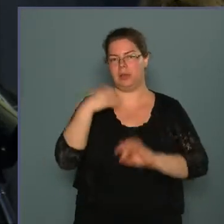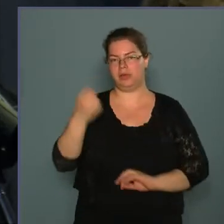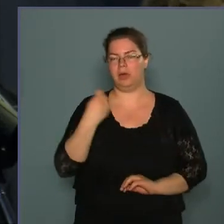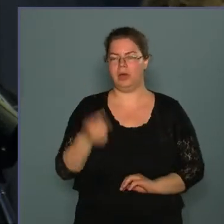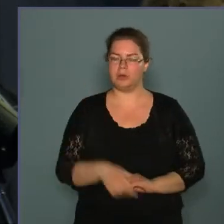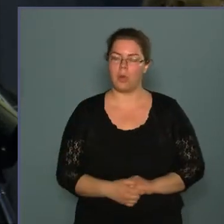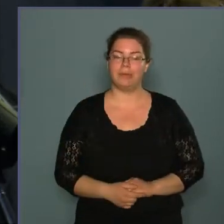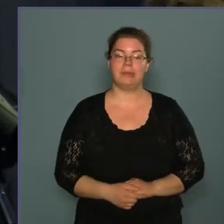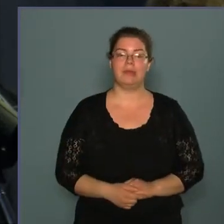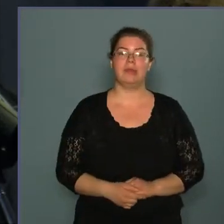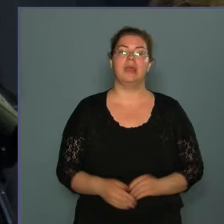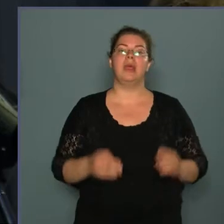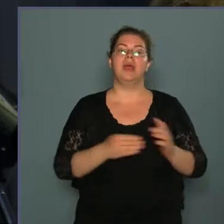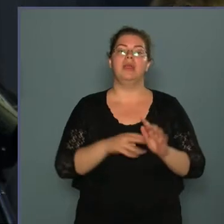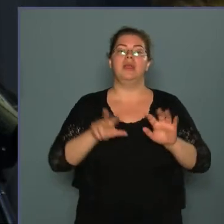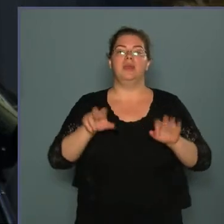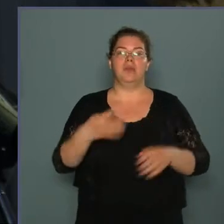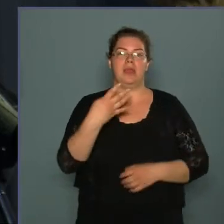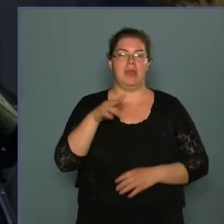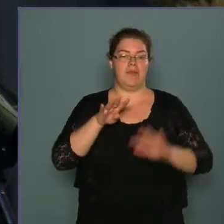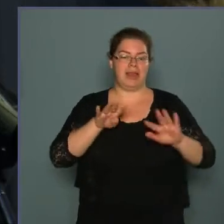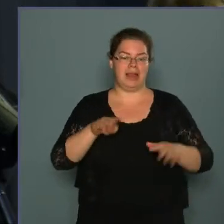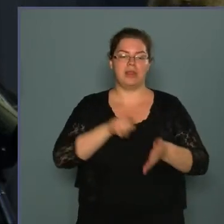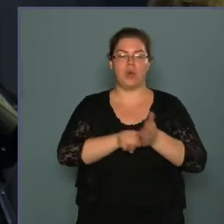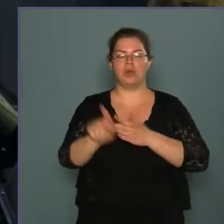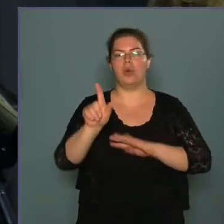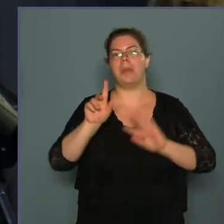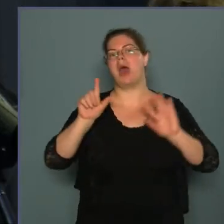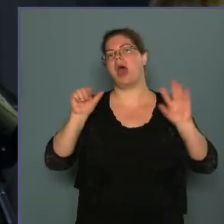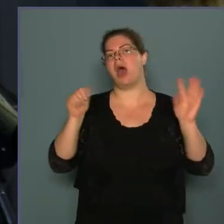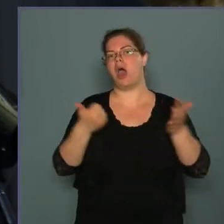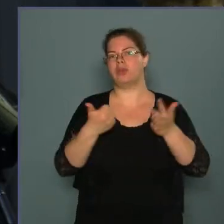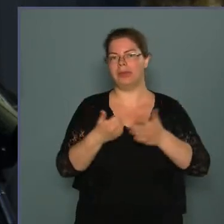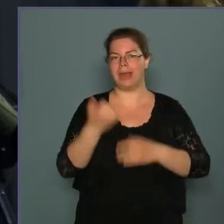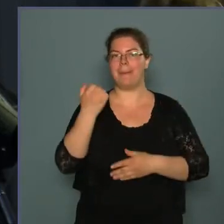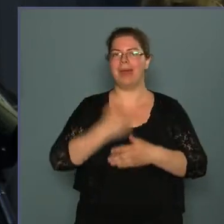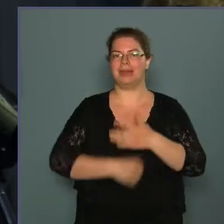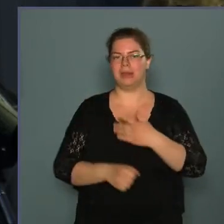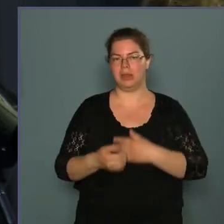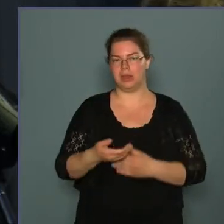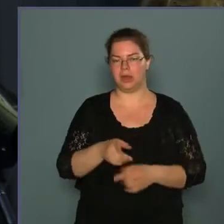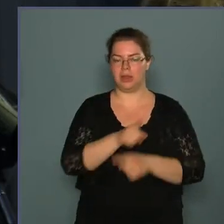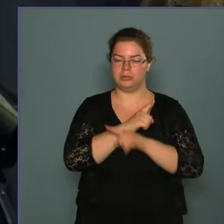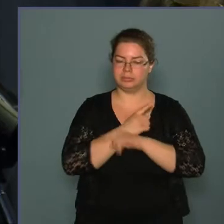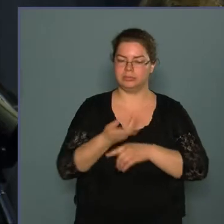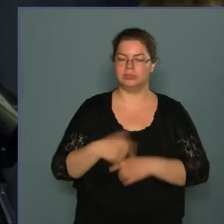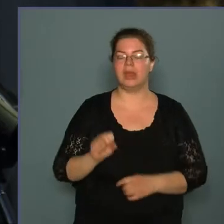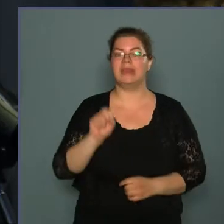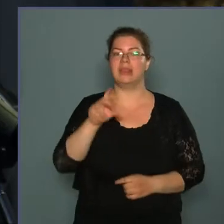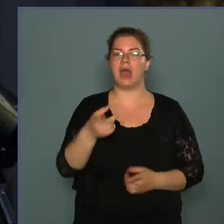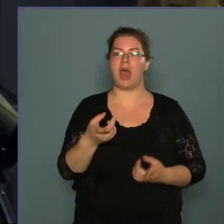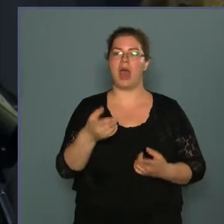1849. október 6-án Mártír halált halt 13 katonai vezetők közül